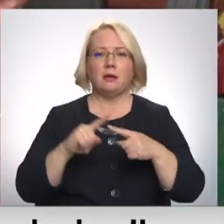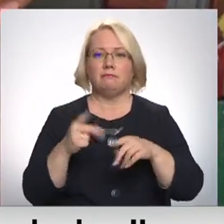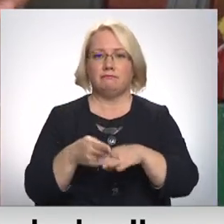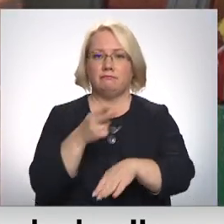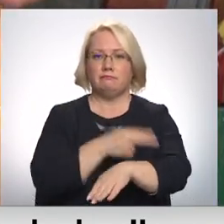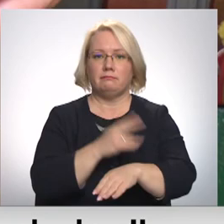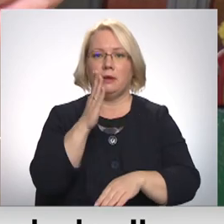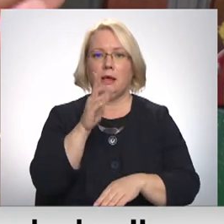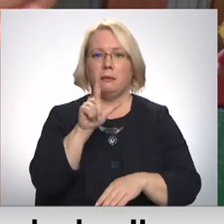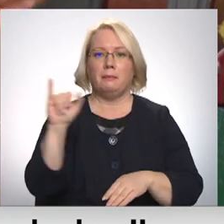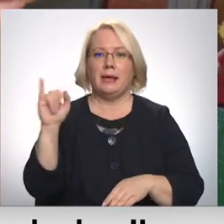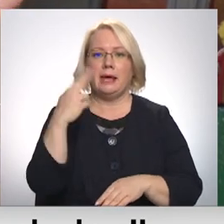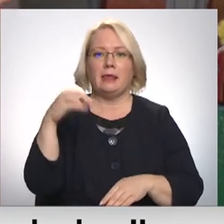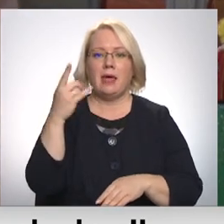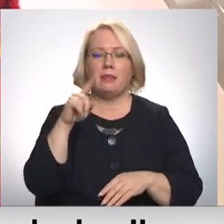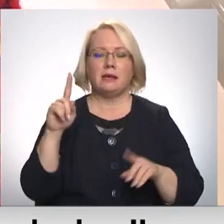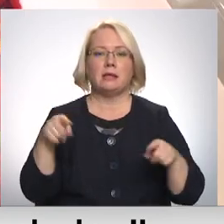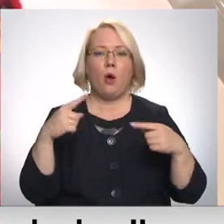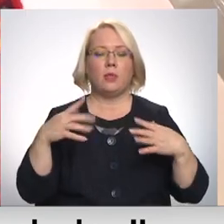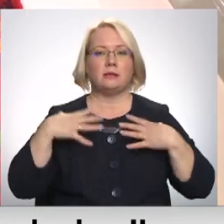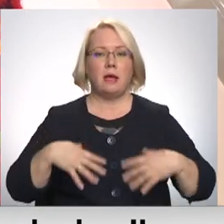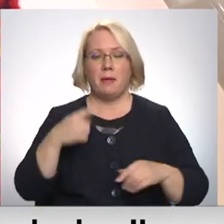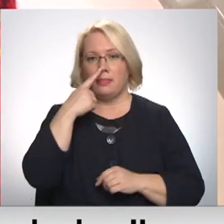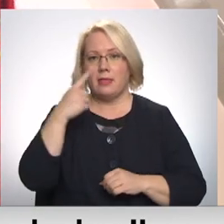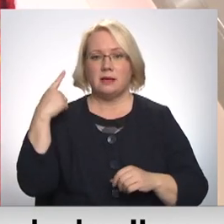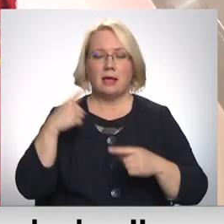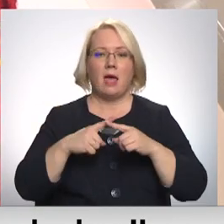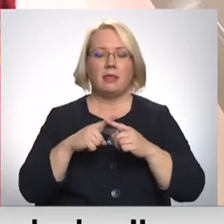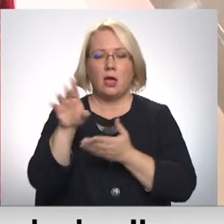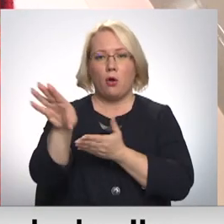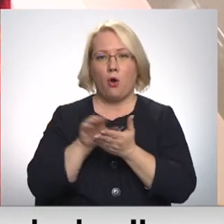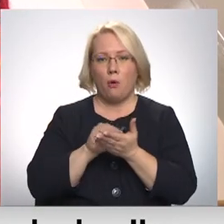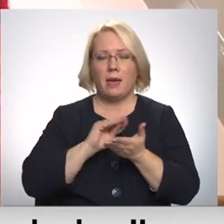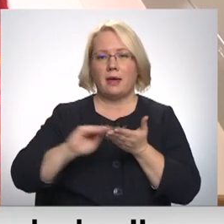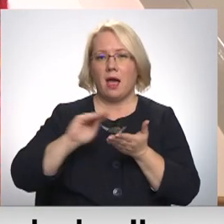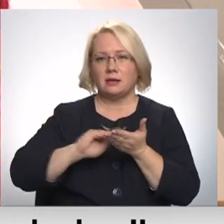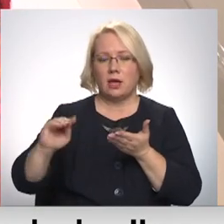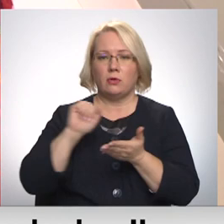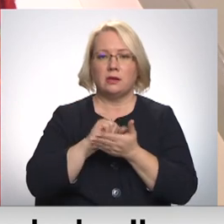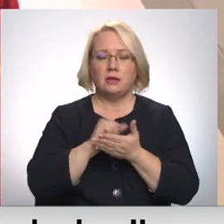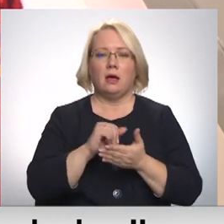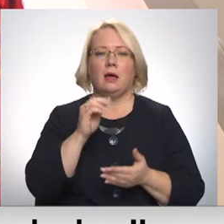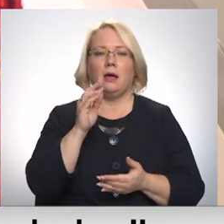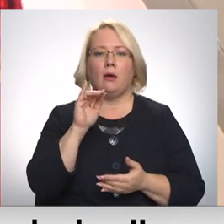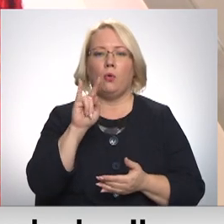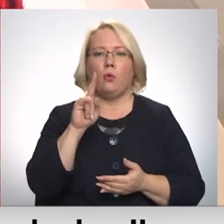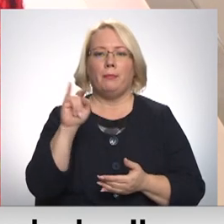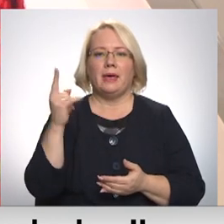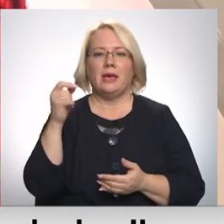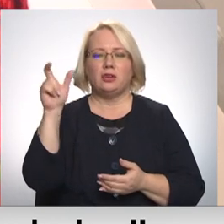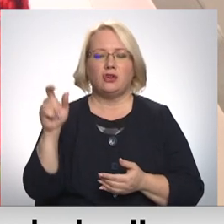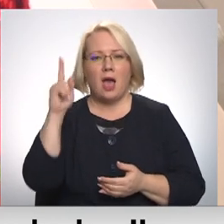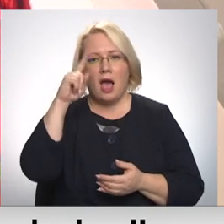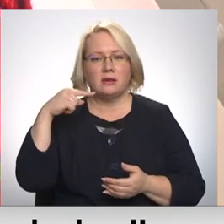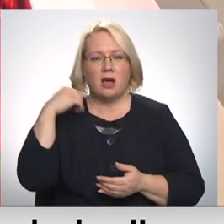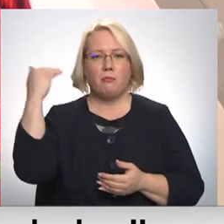blīdenas taut starpam, bet nesen Agrita pabeigusi adīt kopiju raksnieku un izdevēja Ernesta Birznieku upīšu Azerbaidžānas